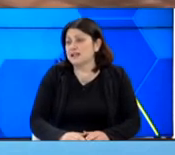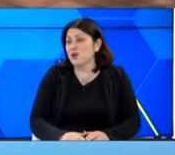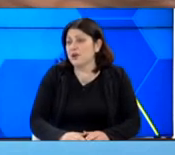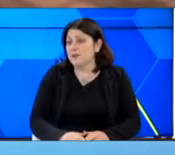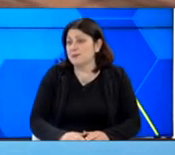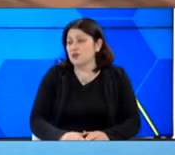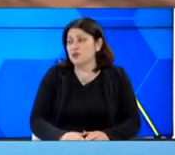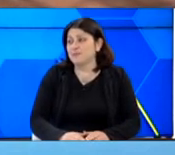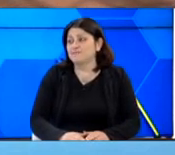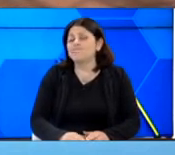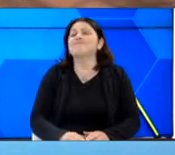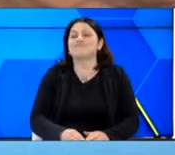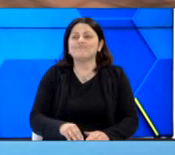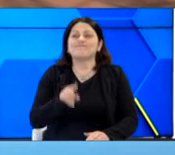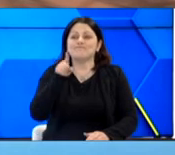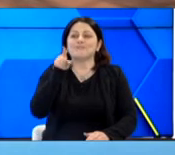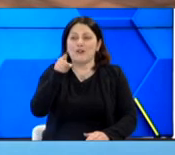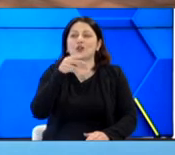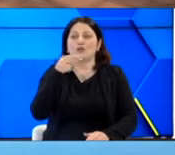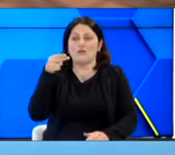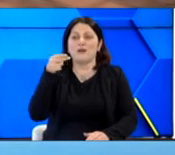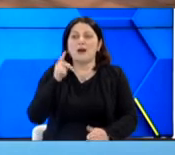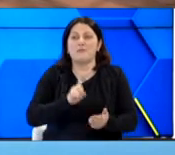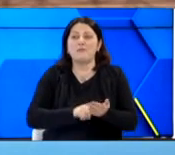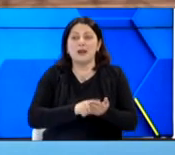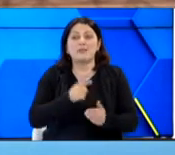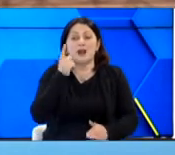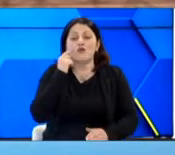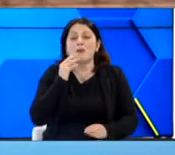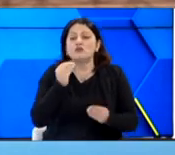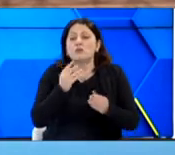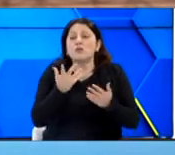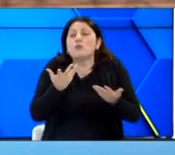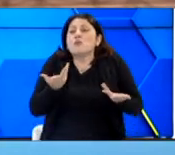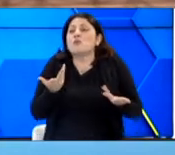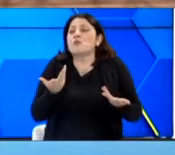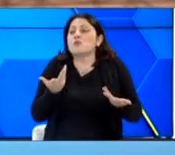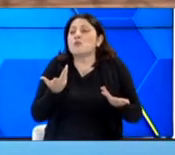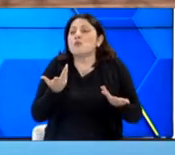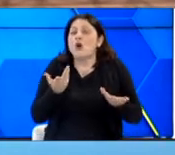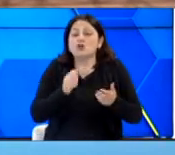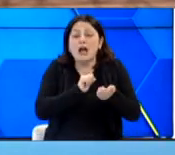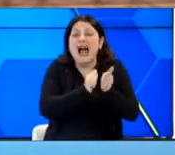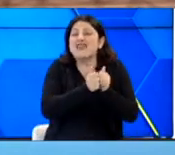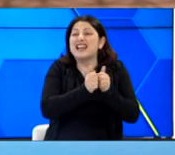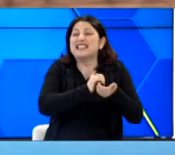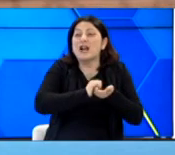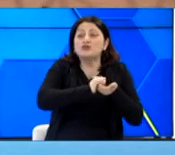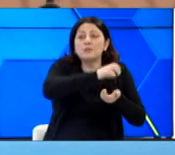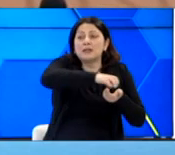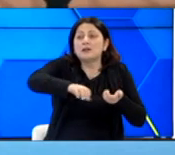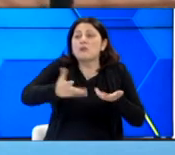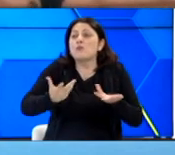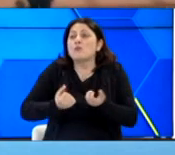μετάλλια στη χώρα μας πίσω. Και αυτό είναι ένα θέμα το οποίο πρέπει να το δούμε. Πώς στηρίζονται τα αθλητικά σωματεία, και ειδικά